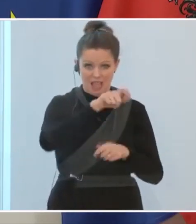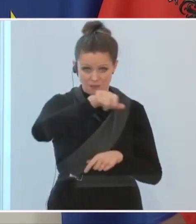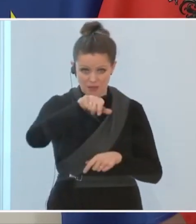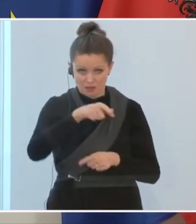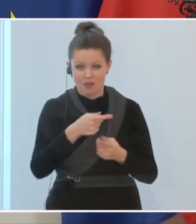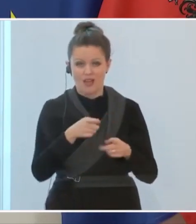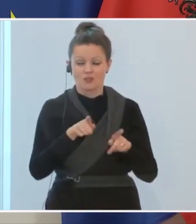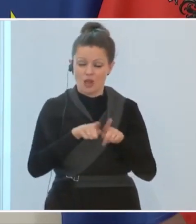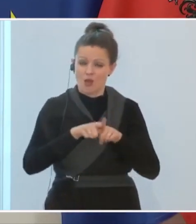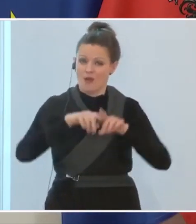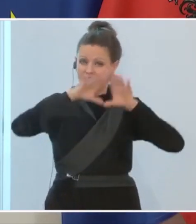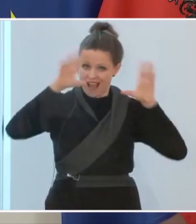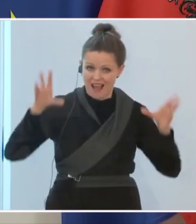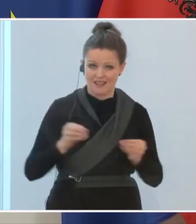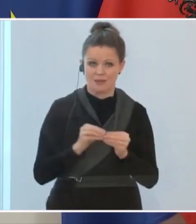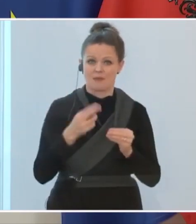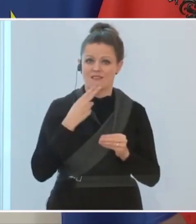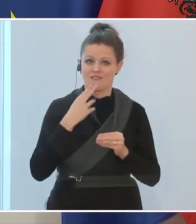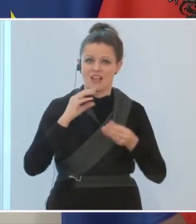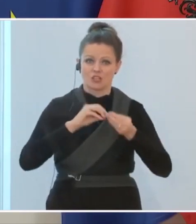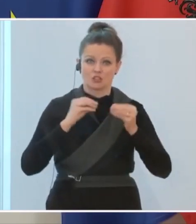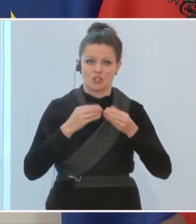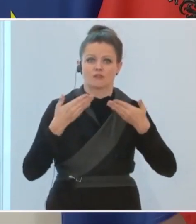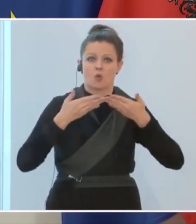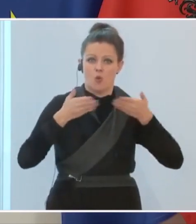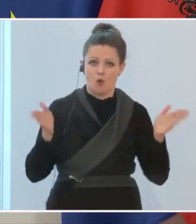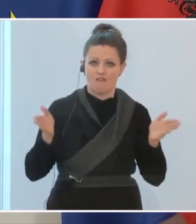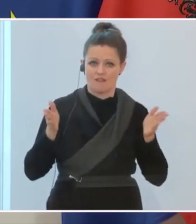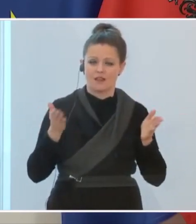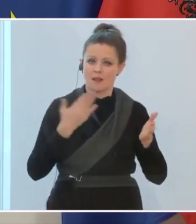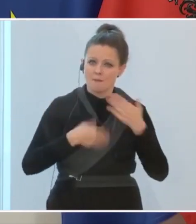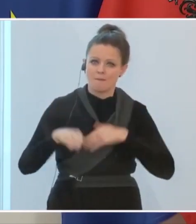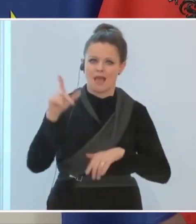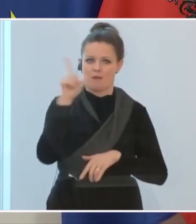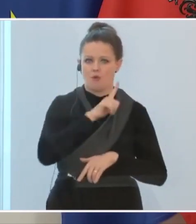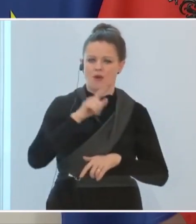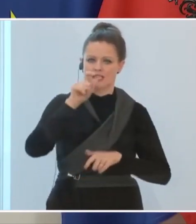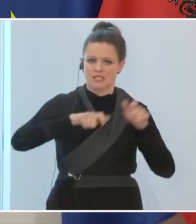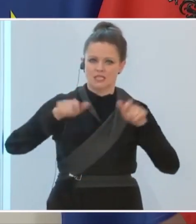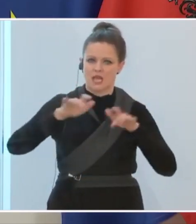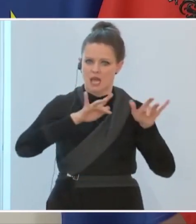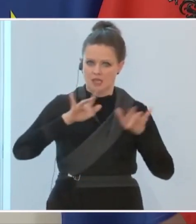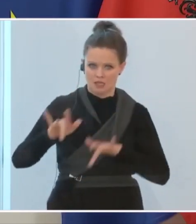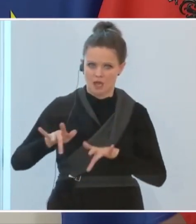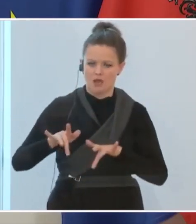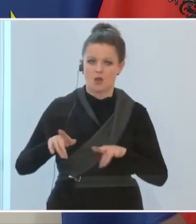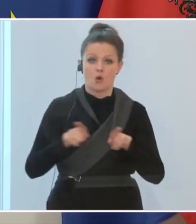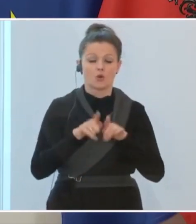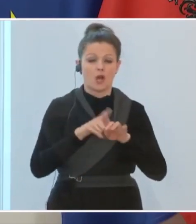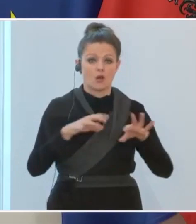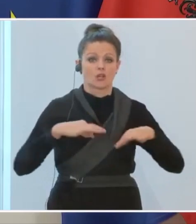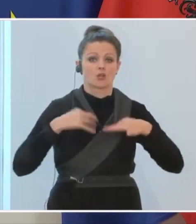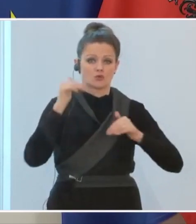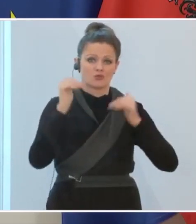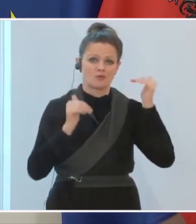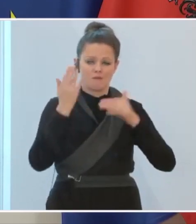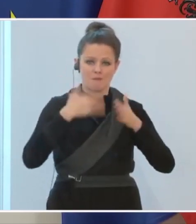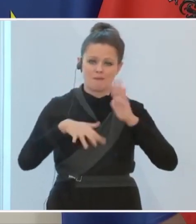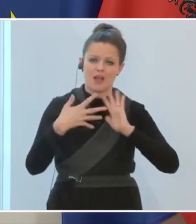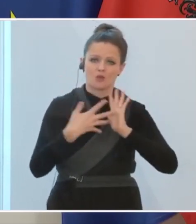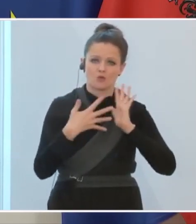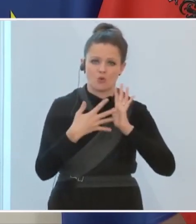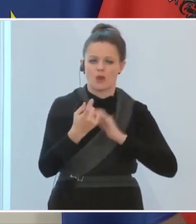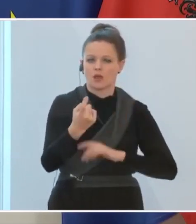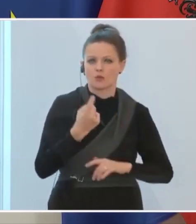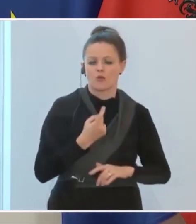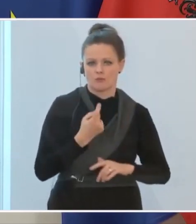generell, alle, die die Geschäfte aufsperren, darauf einstellen, dass es eine erhöhte Polizeipräsenz geben wird und dass es auch von den Gesundheitsbehörden verstärkt Kontrollen geben